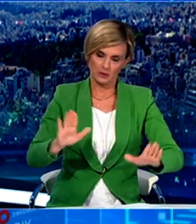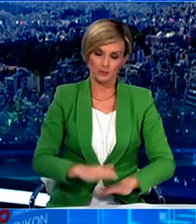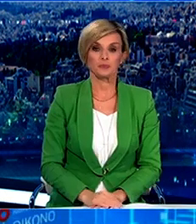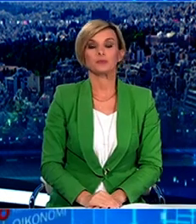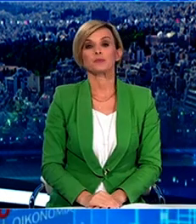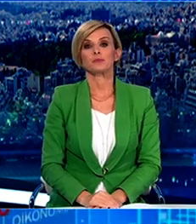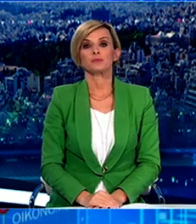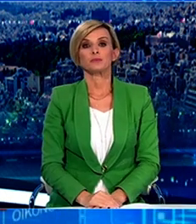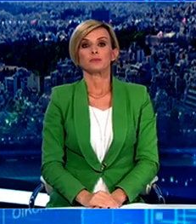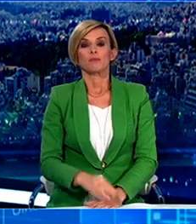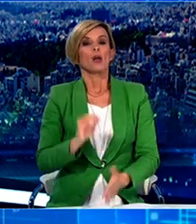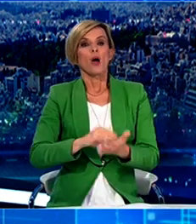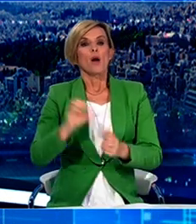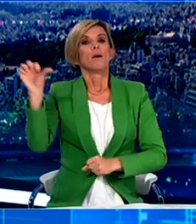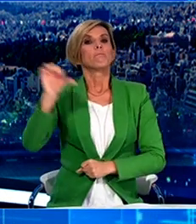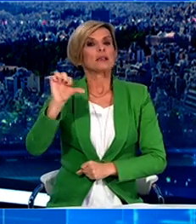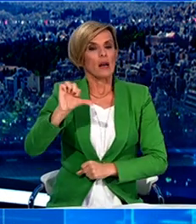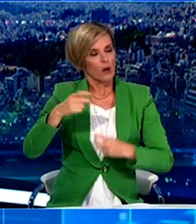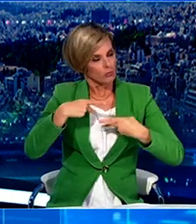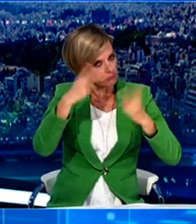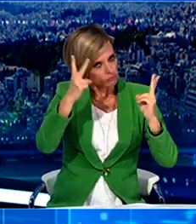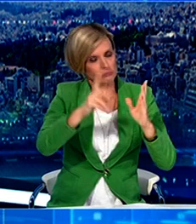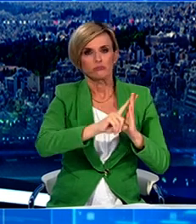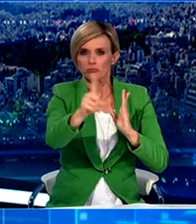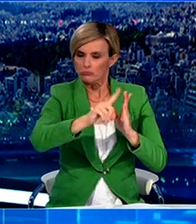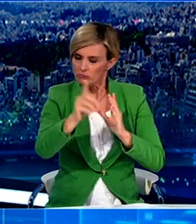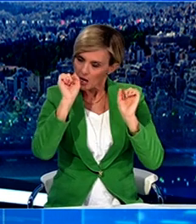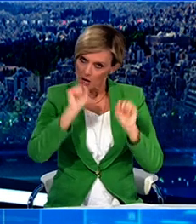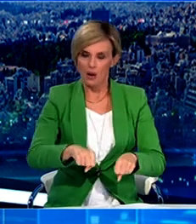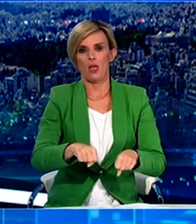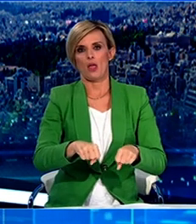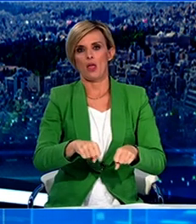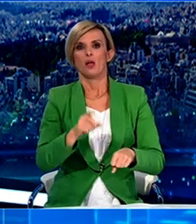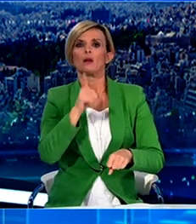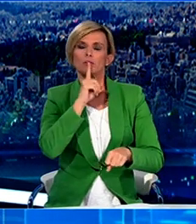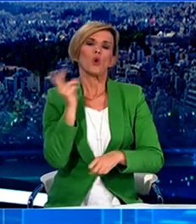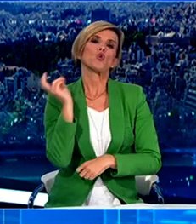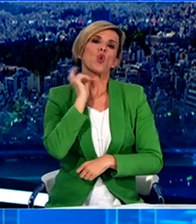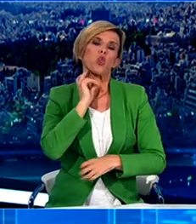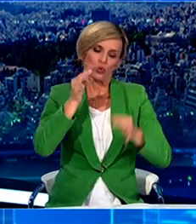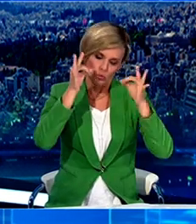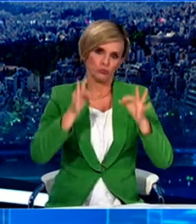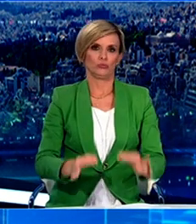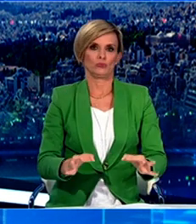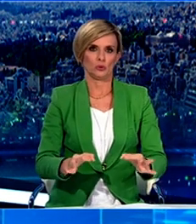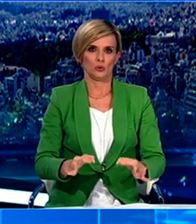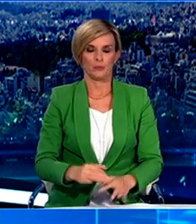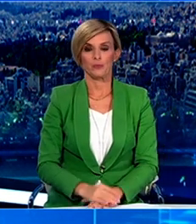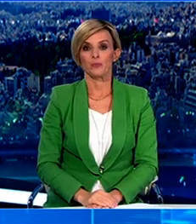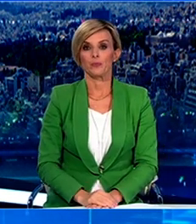επίσης το λιανικό εμπόριο πετρελαίου θέρμανσης με παράδοση κατοίκων των ΚΑΔ 4799-8501.